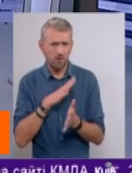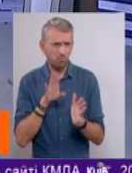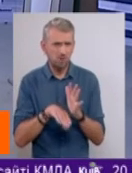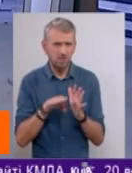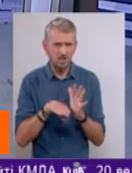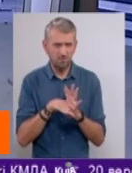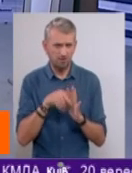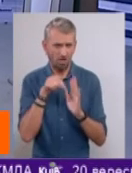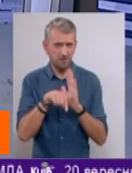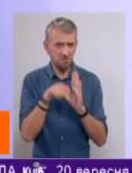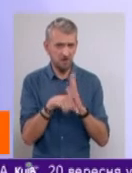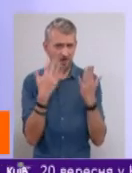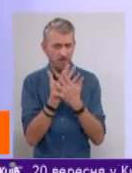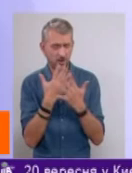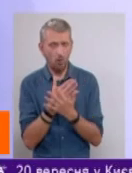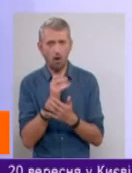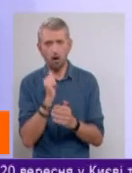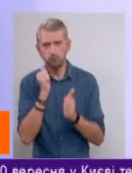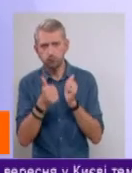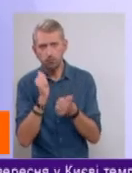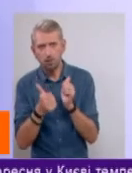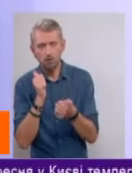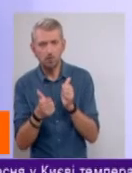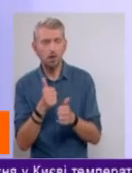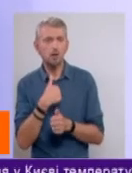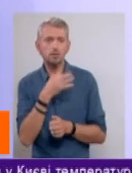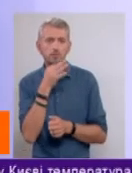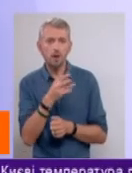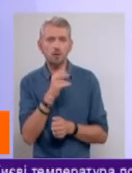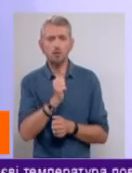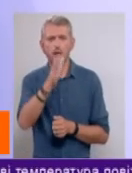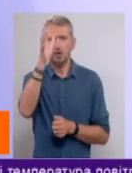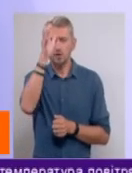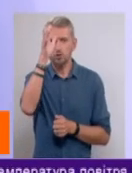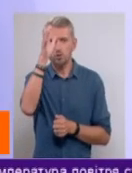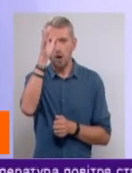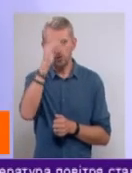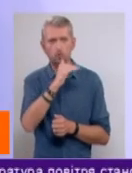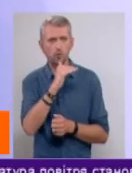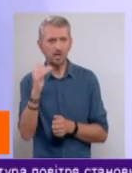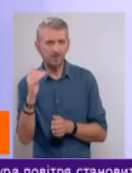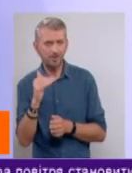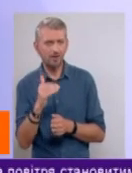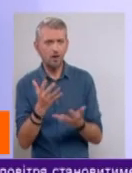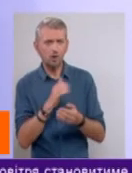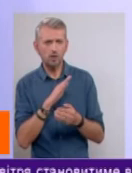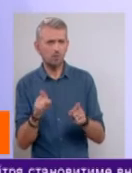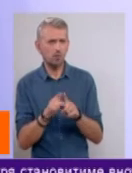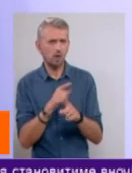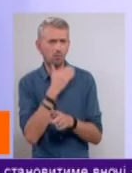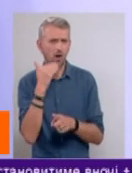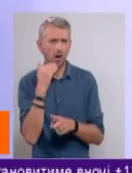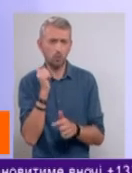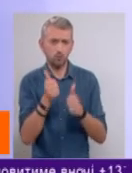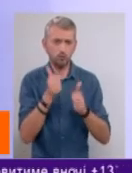погоджуюся із сказаним вище про те, що на інтелектуальному контенті ти не отримаєш таких переглядів, ти не отримаєш такої